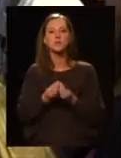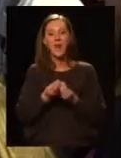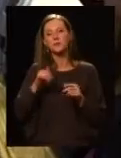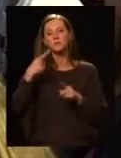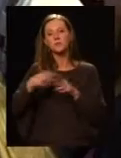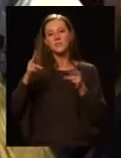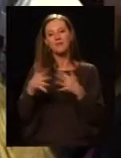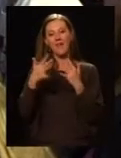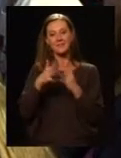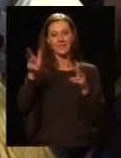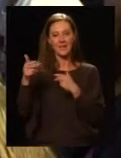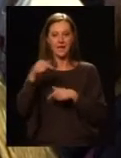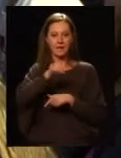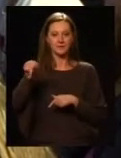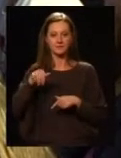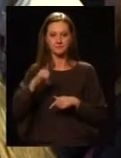és a meghívott vendégeknek.